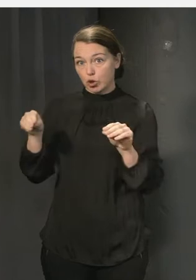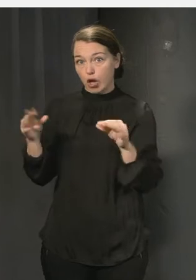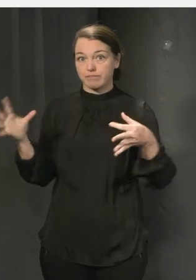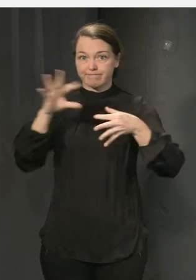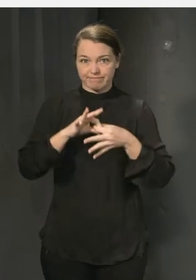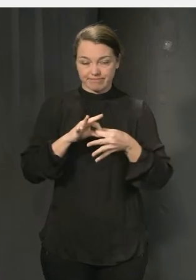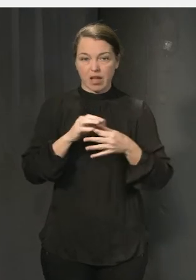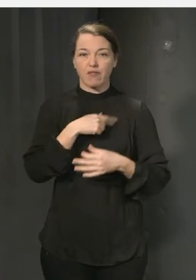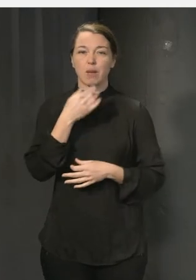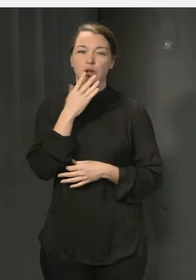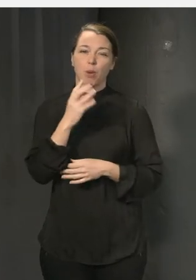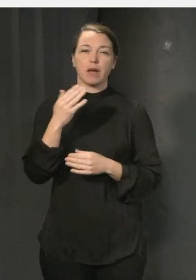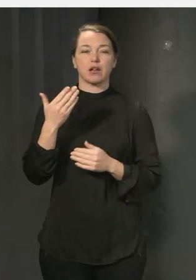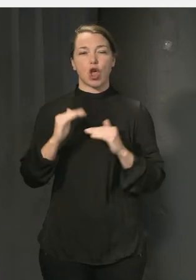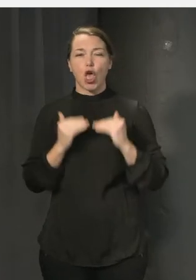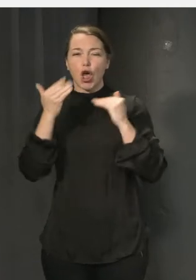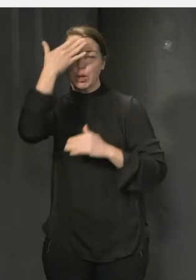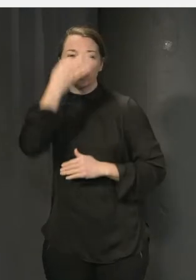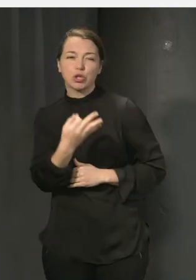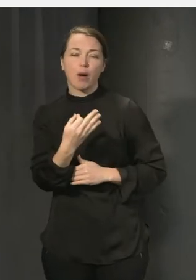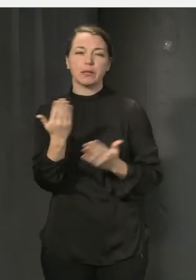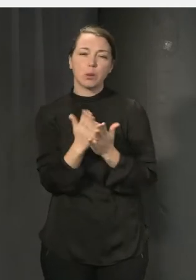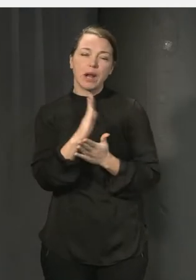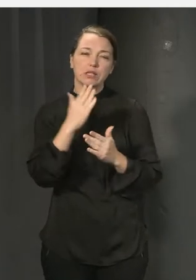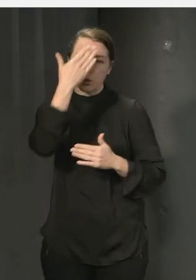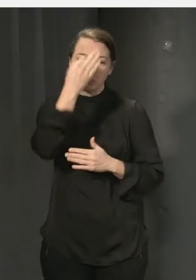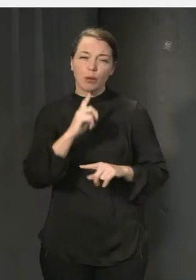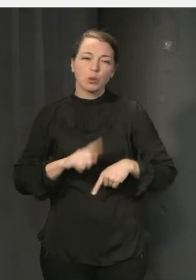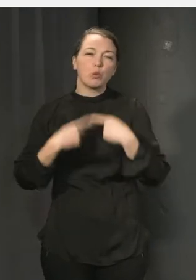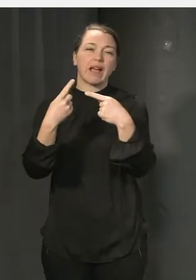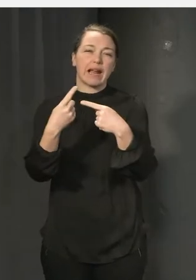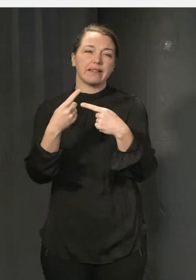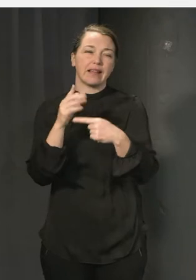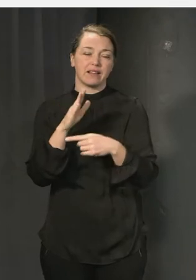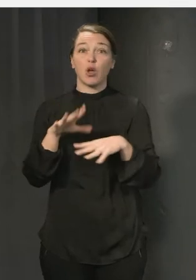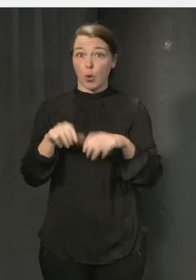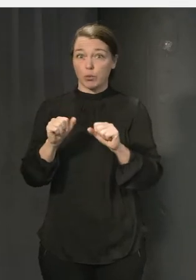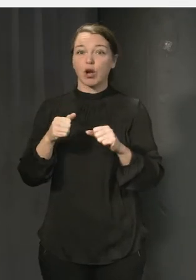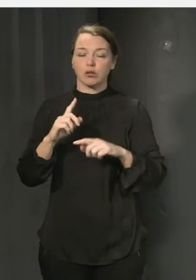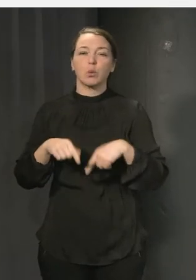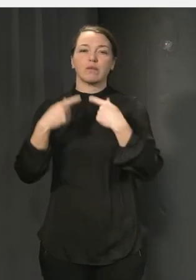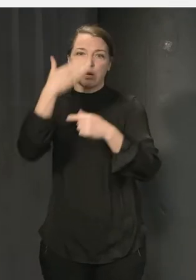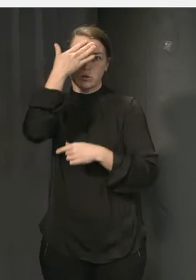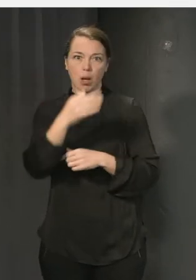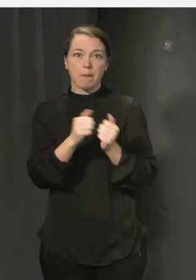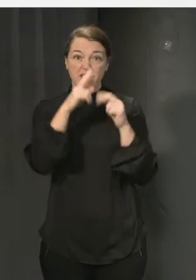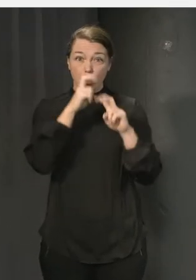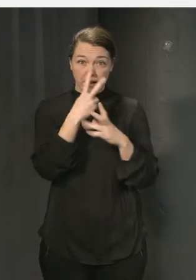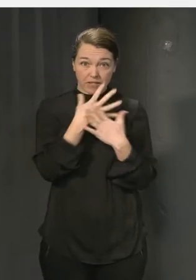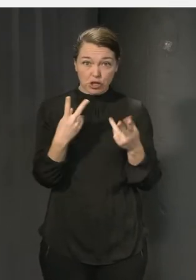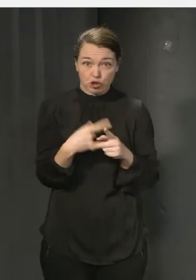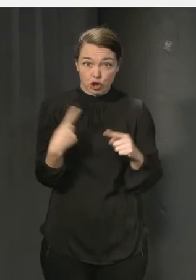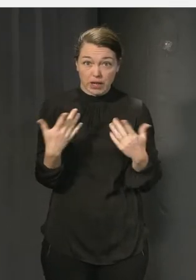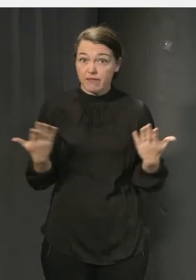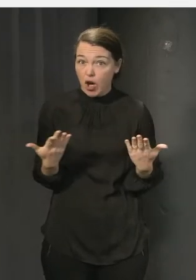kunskapshöjning och skolans kunskapsutvecklande uppdrag. Men det som forskningen visar jättetydligt